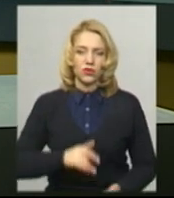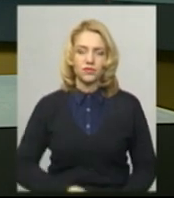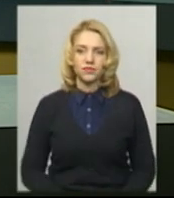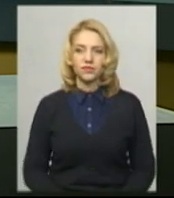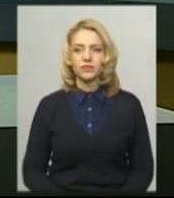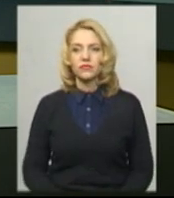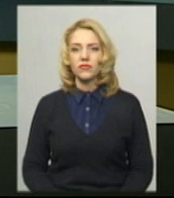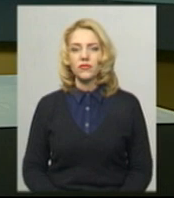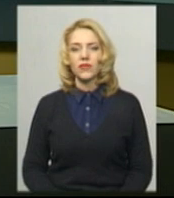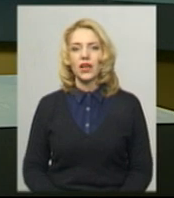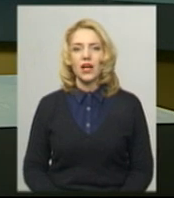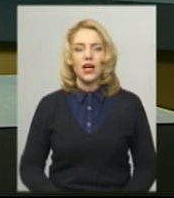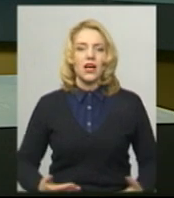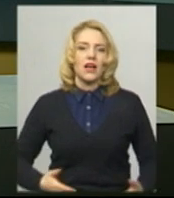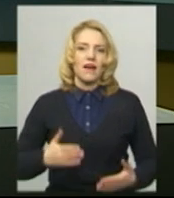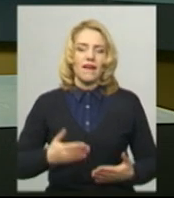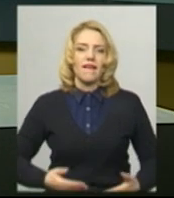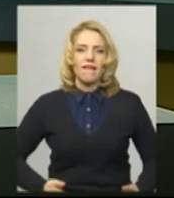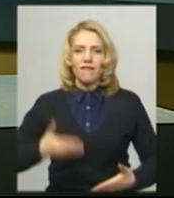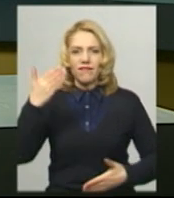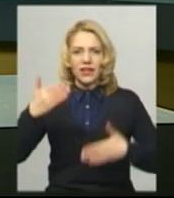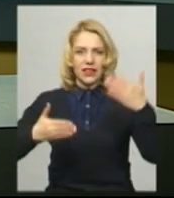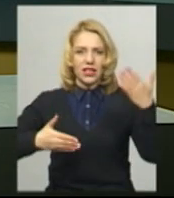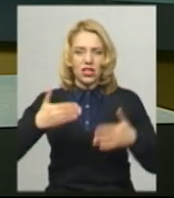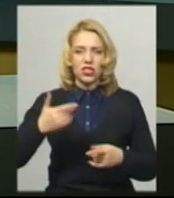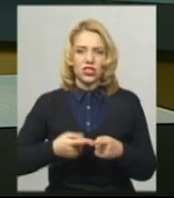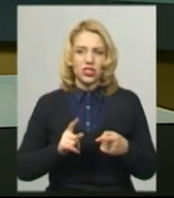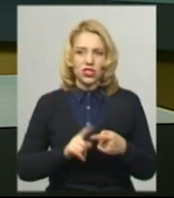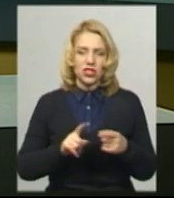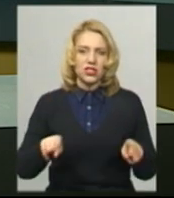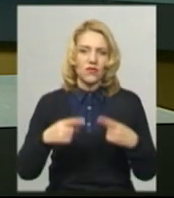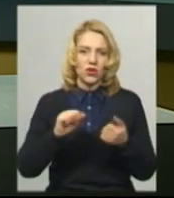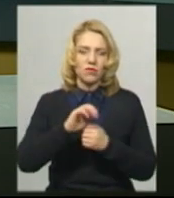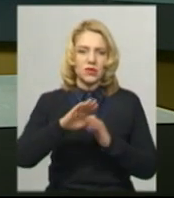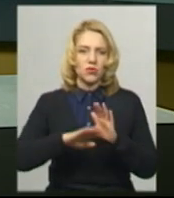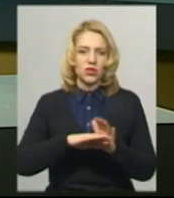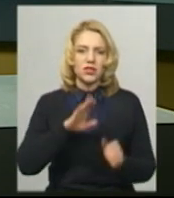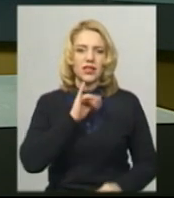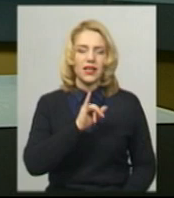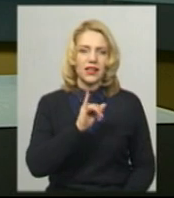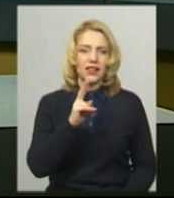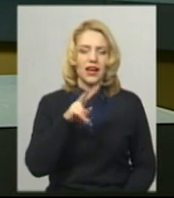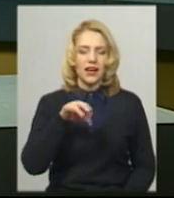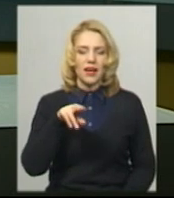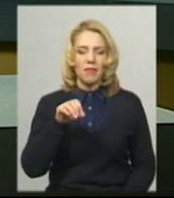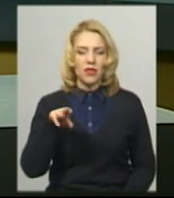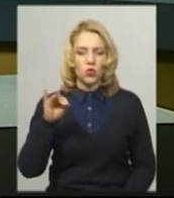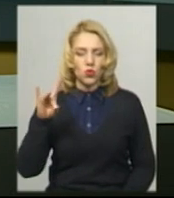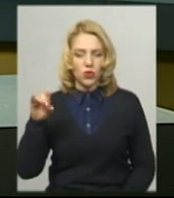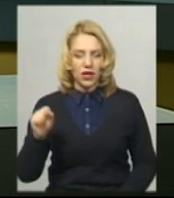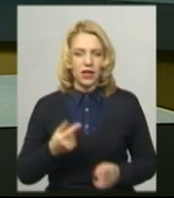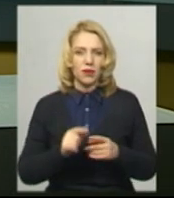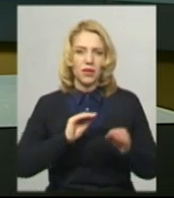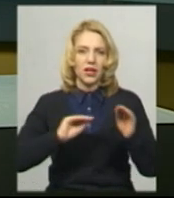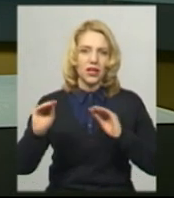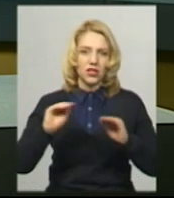Вітражі «Хендмейд» створюють художниці з Кам'янця-Подільського Ірина Кляпатура і Анжеліка Лукс. Арт-об'єктами прикрашають